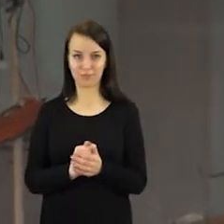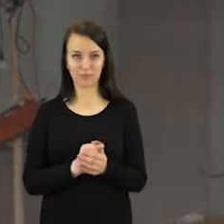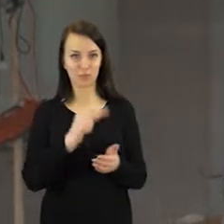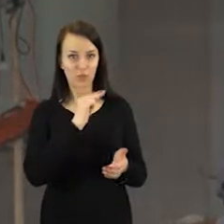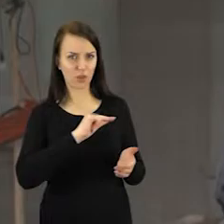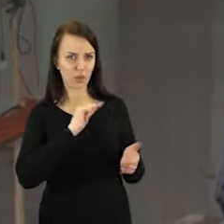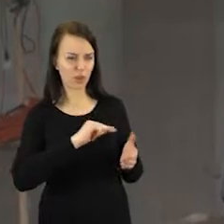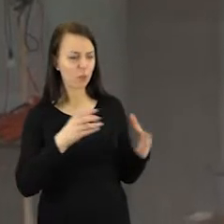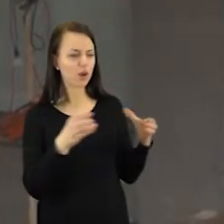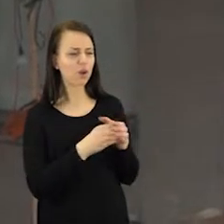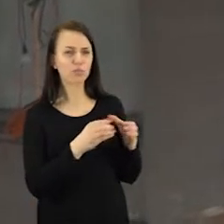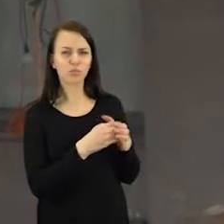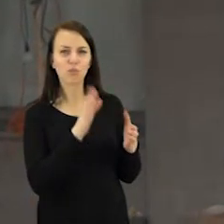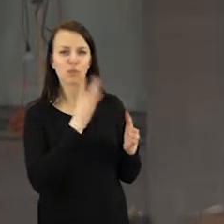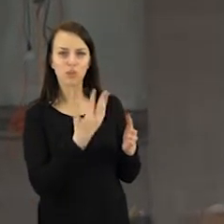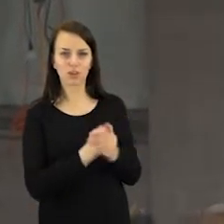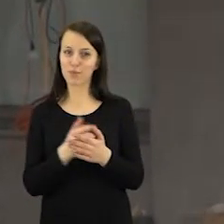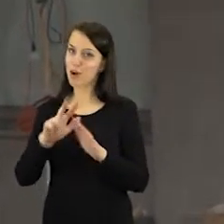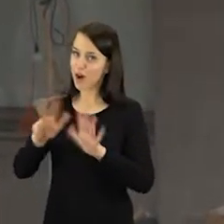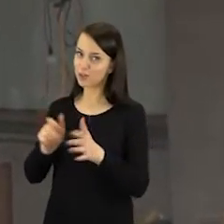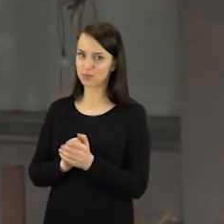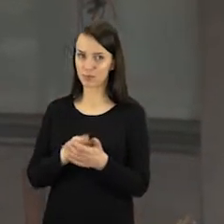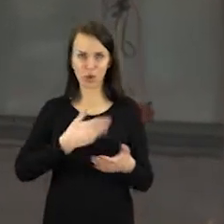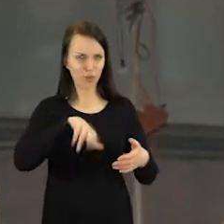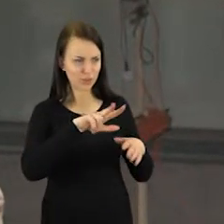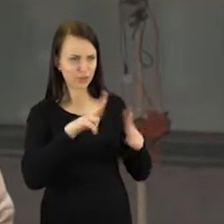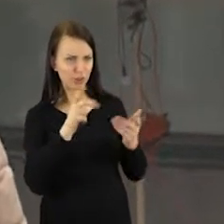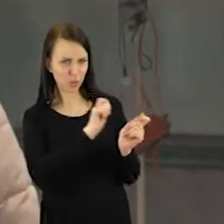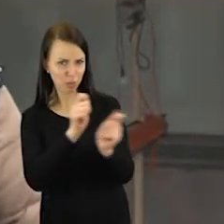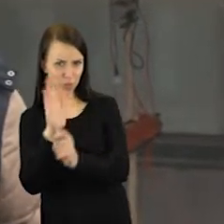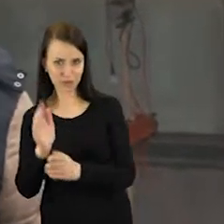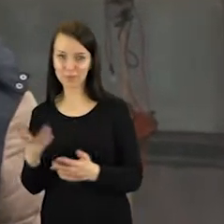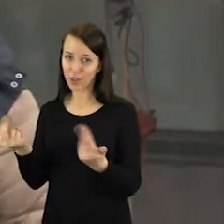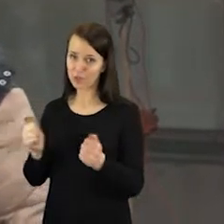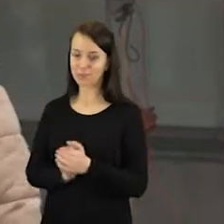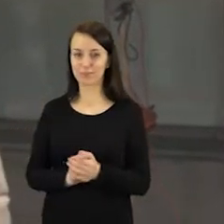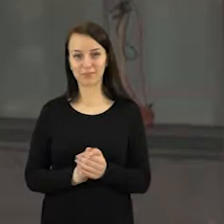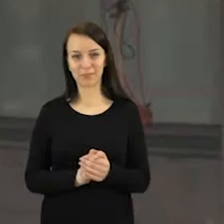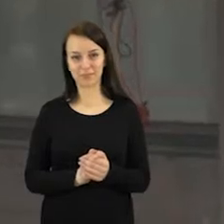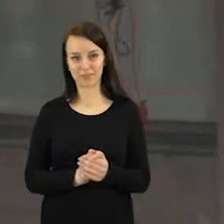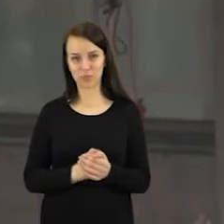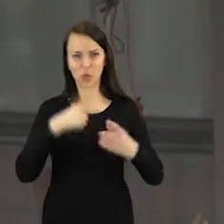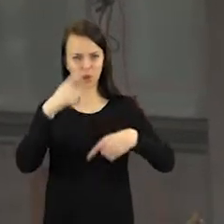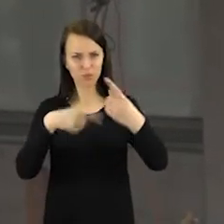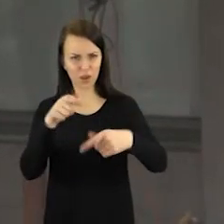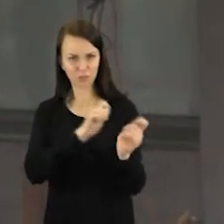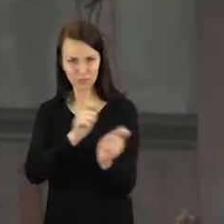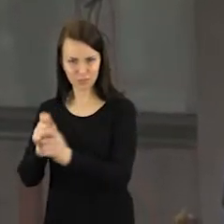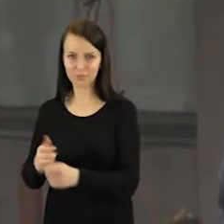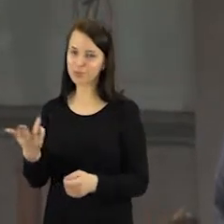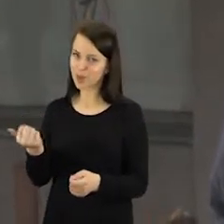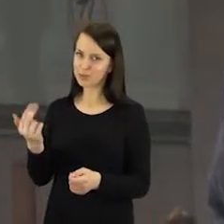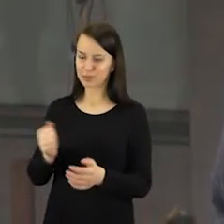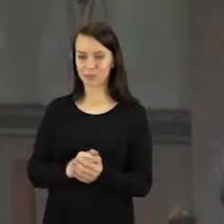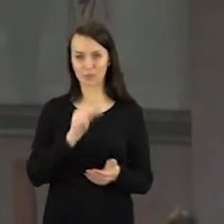aš. Ar daug bendradarbių? O, aštuonės. O, aštuonės. Tai visom aštuoniom ir prieks. Taip. Ar kiekvienais metais taip bendradarbių